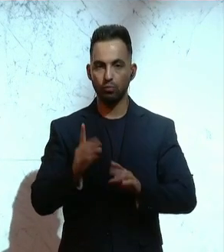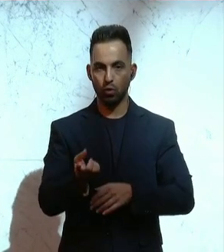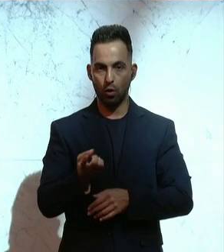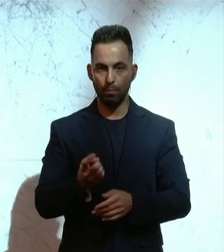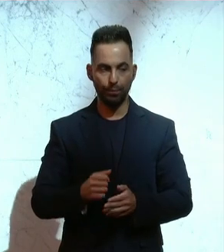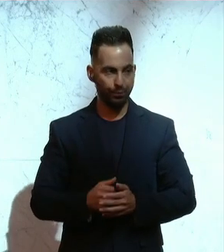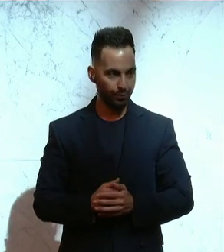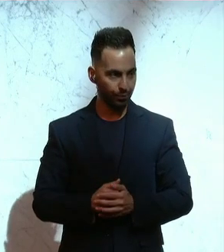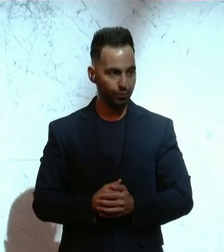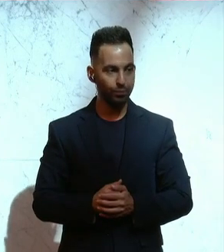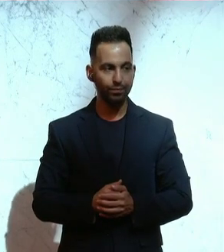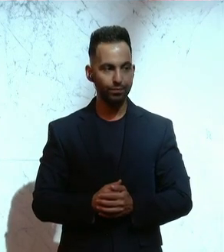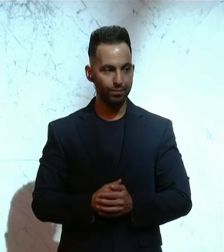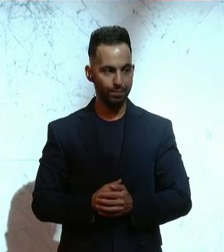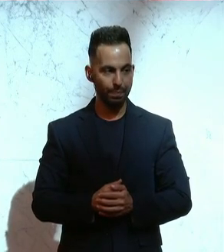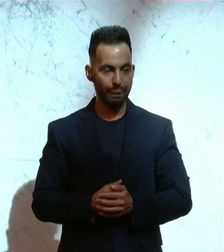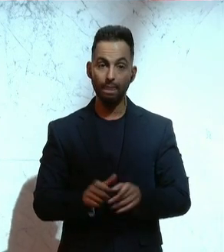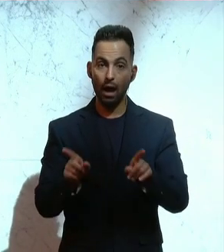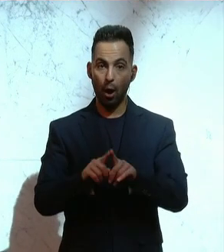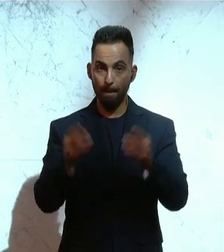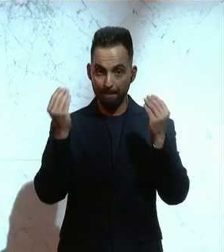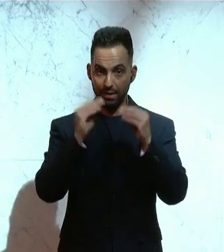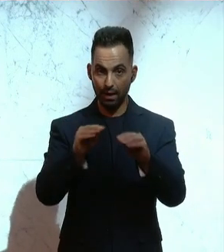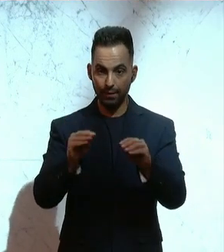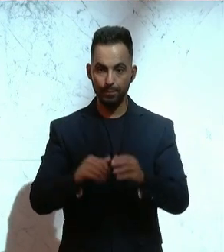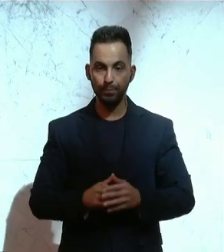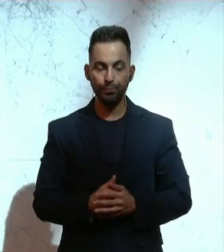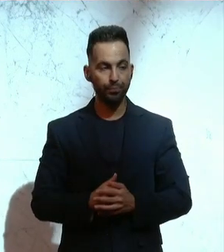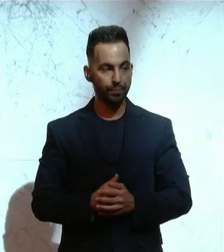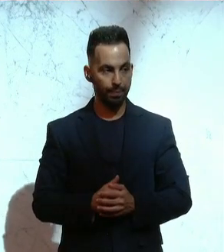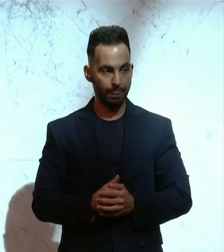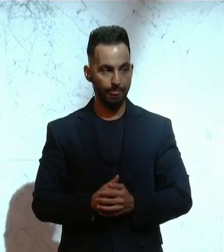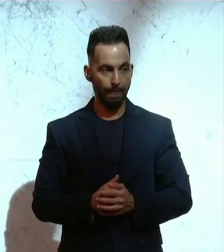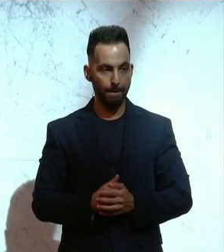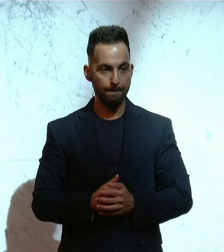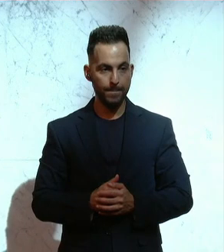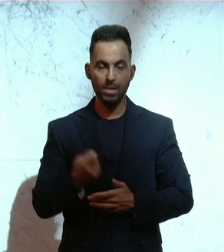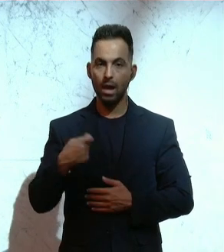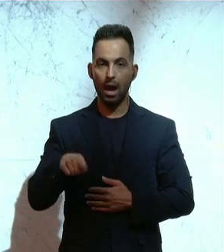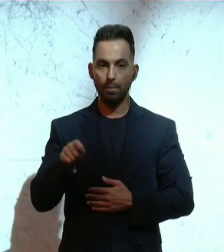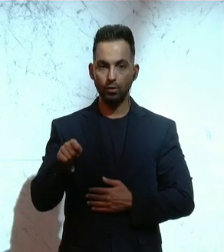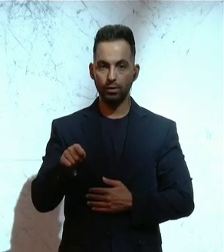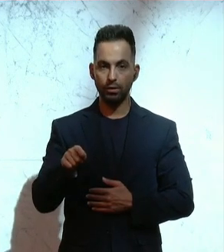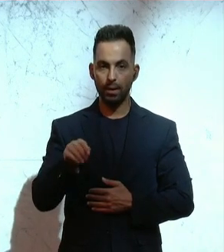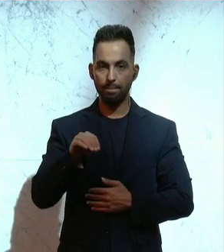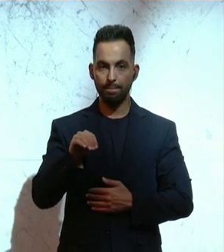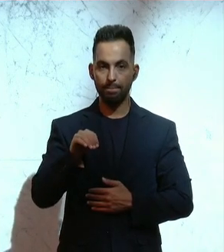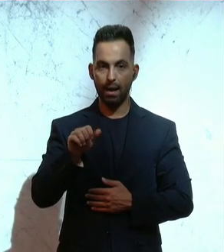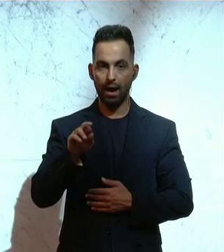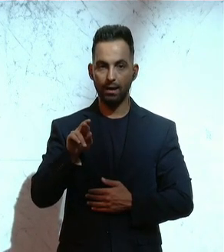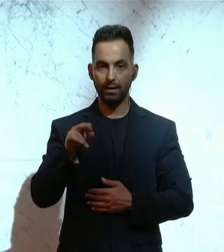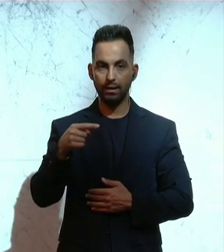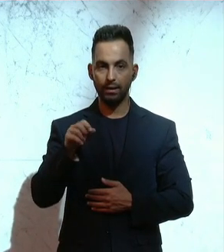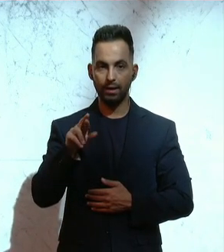Abstimmung gebracht. Und ich teile mit, dass die Abgeordneten Markreiter